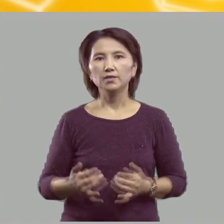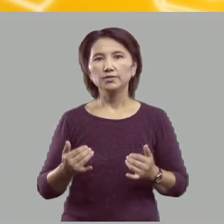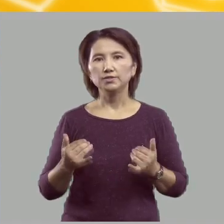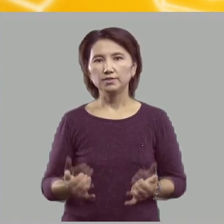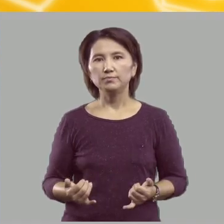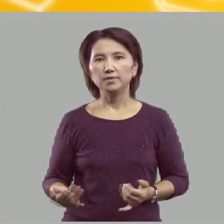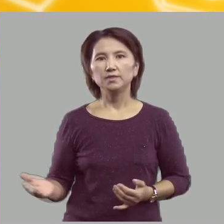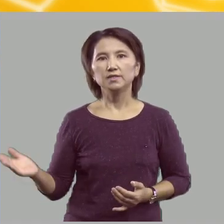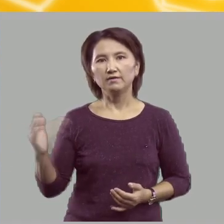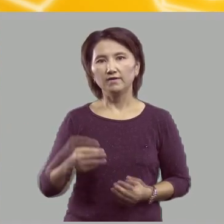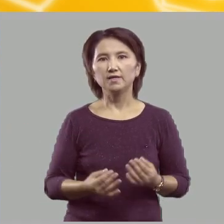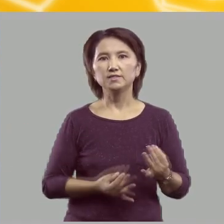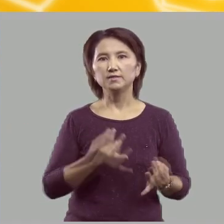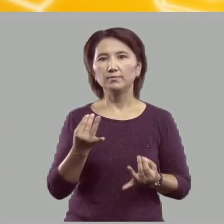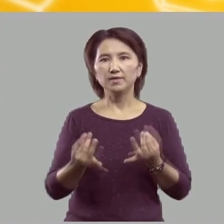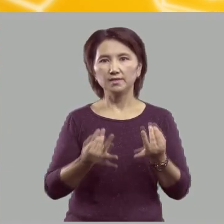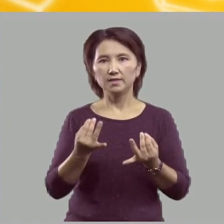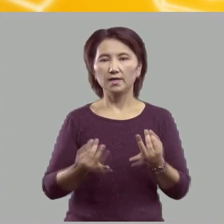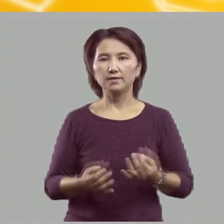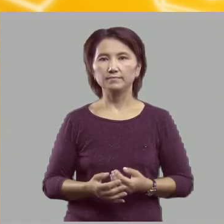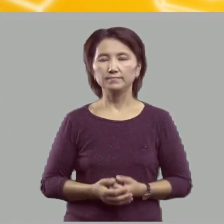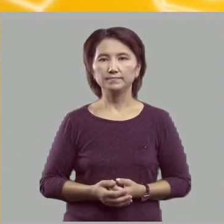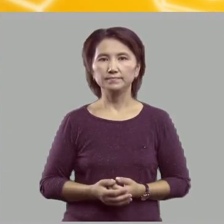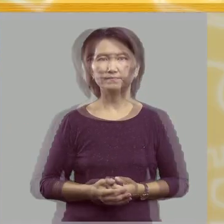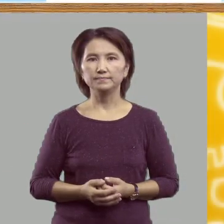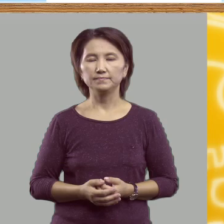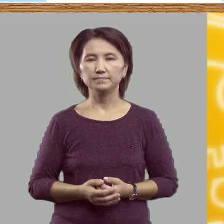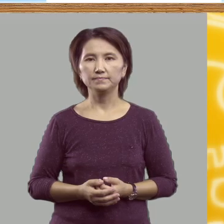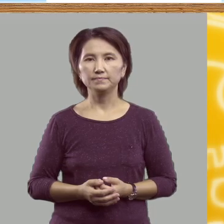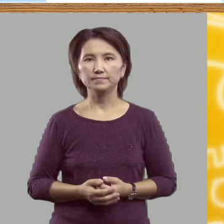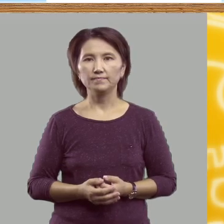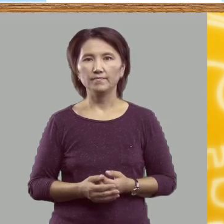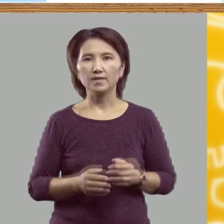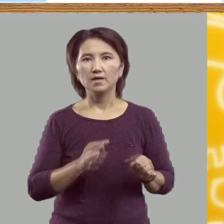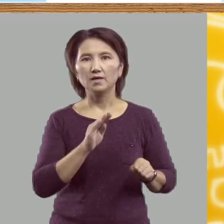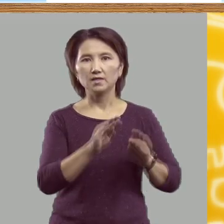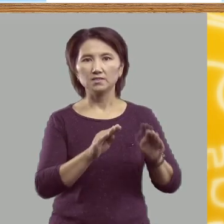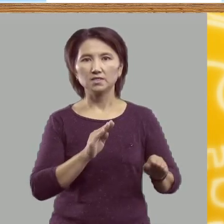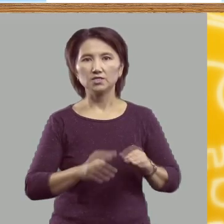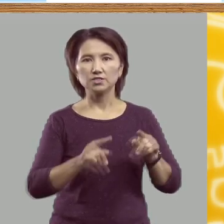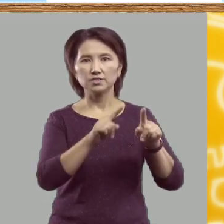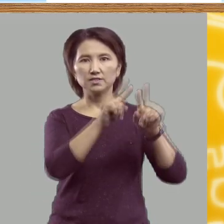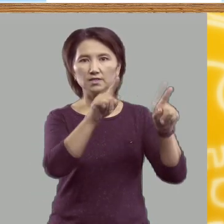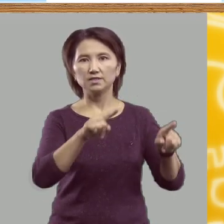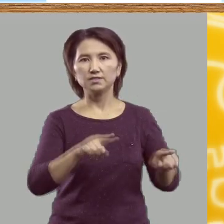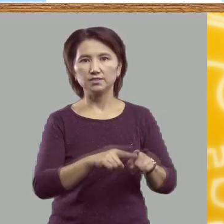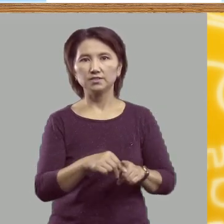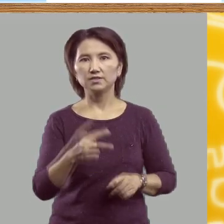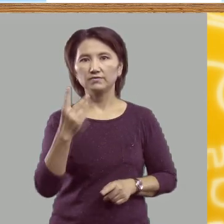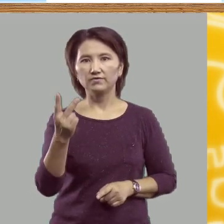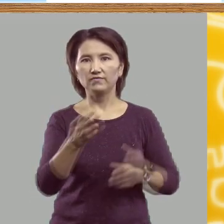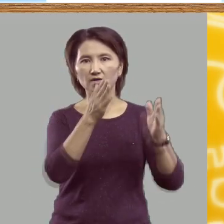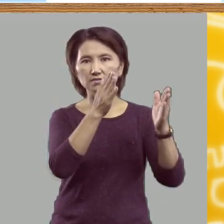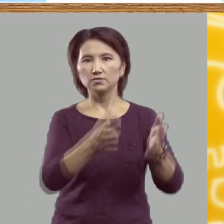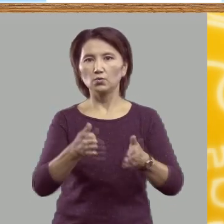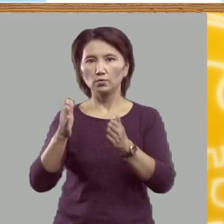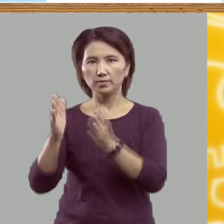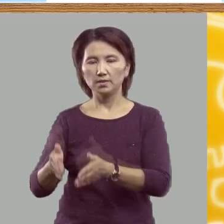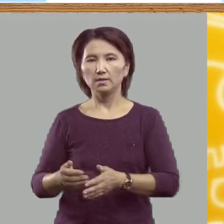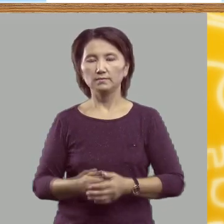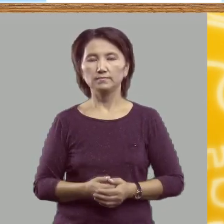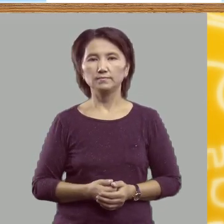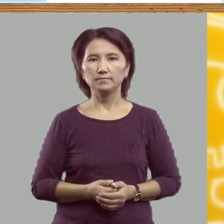теперь давайте поиграем. Разложите картинки в два столбика.